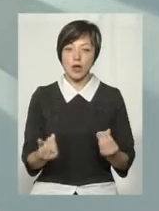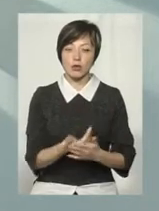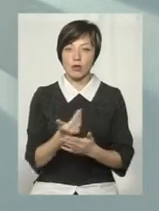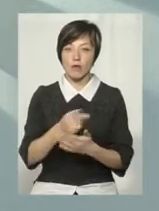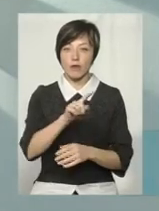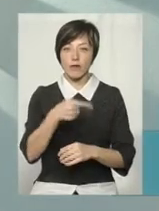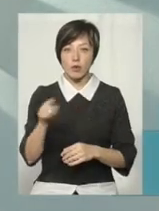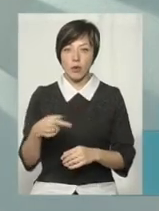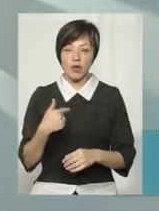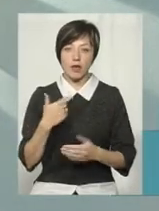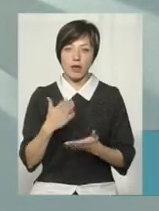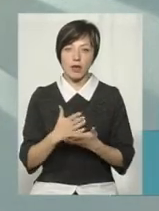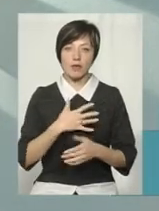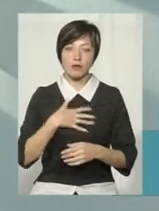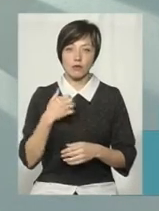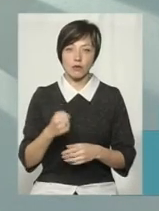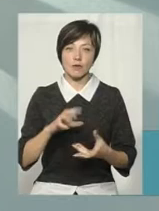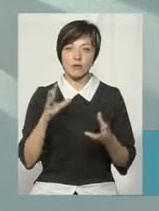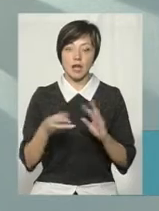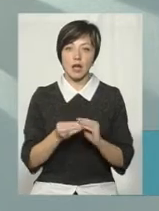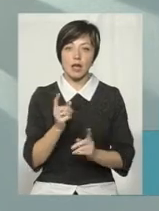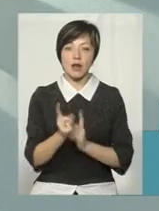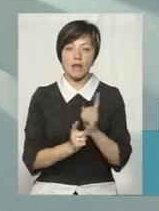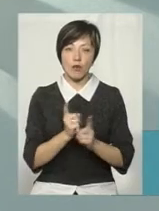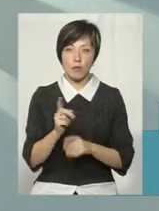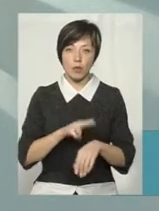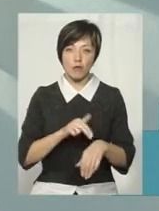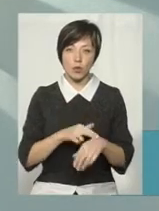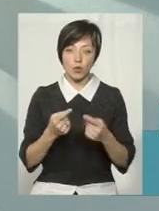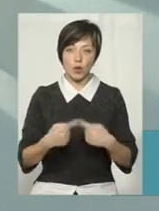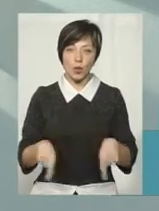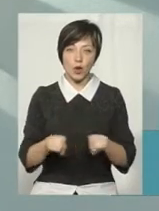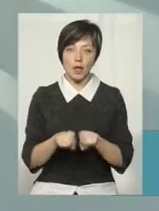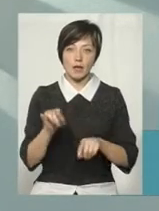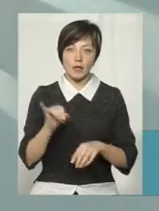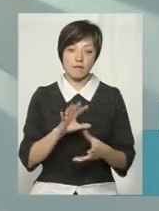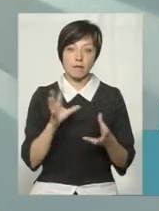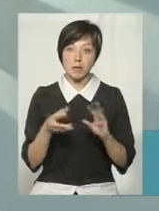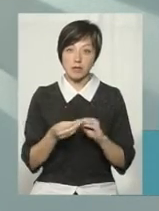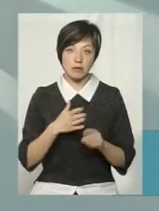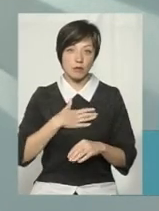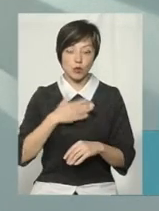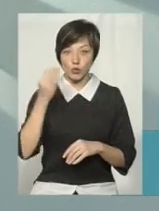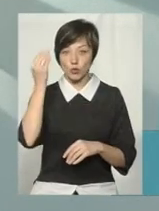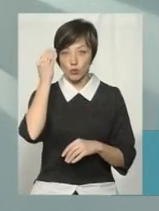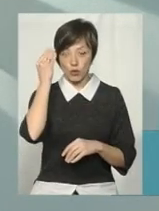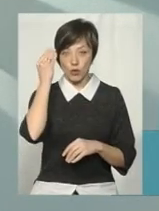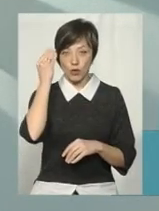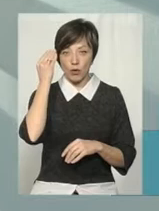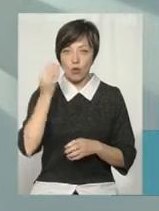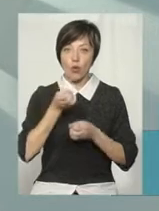вимоги, є незадоволення взагалі реформою правоохоронних органів. І, в принципі, на мою думку, в